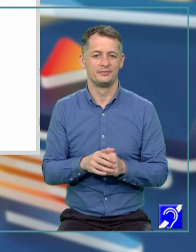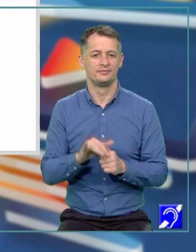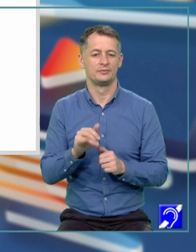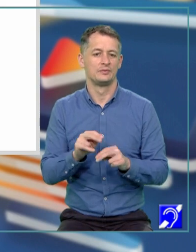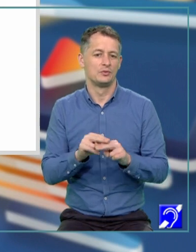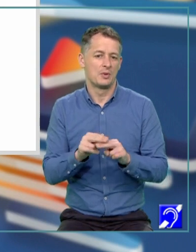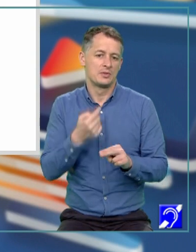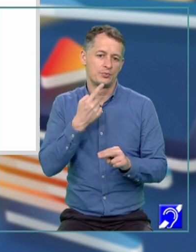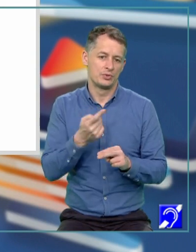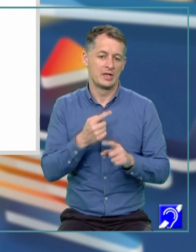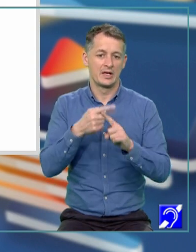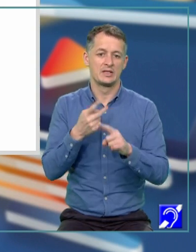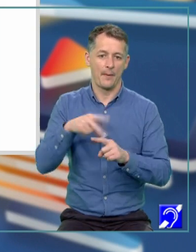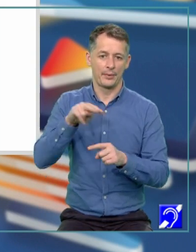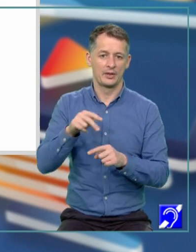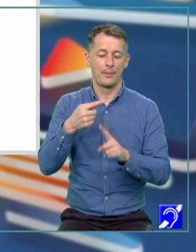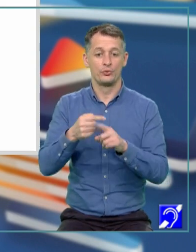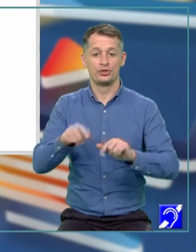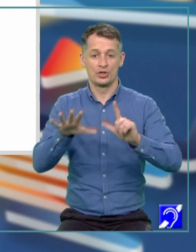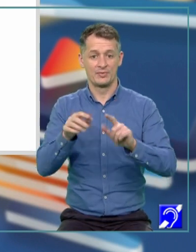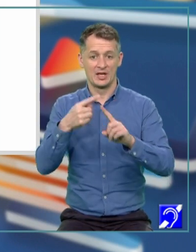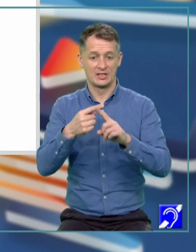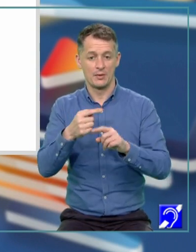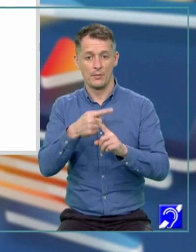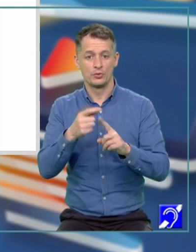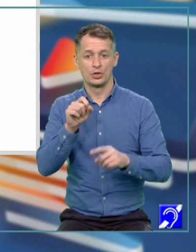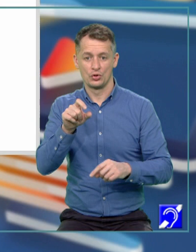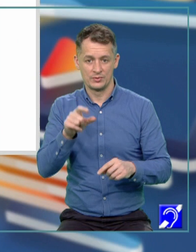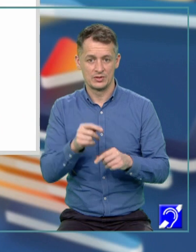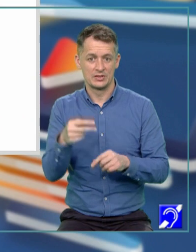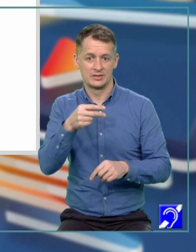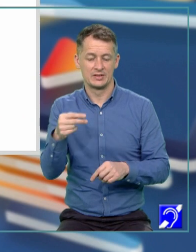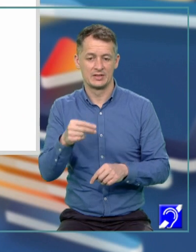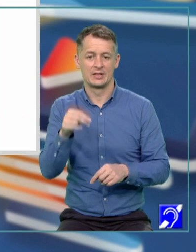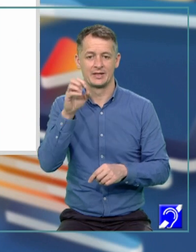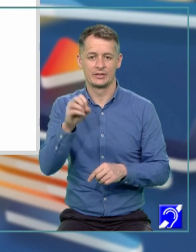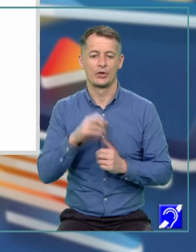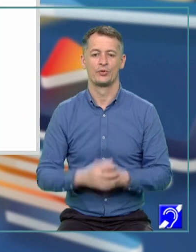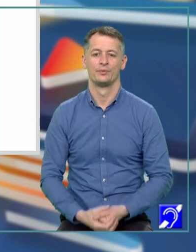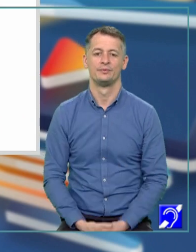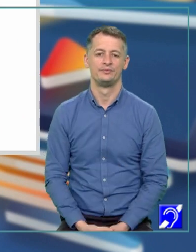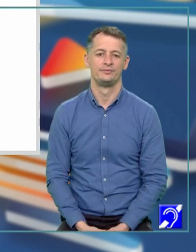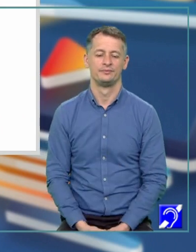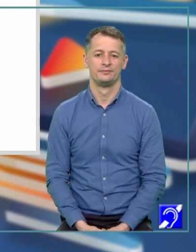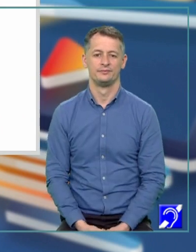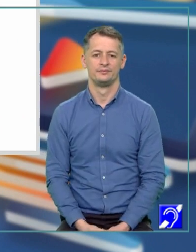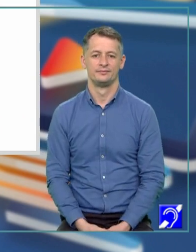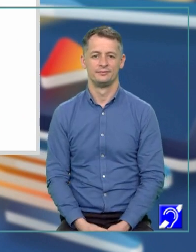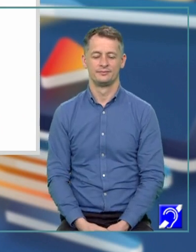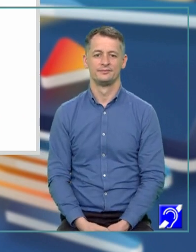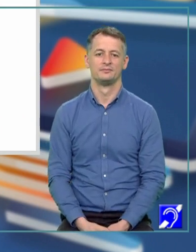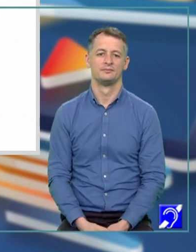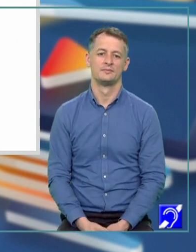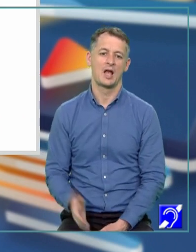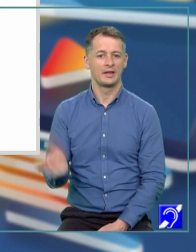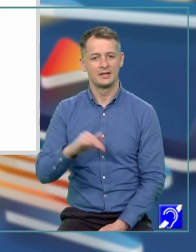spune că x pătrat plus 7x plus 12 este 0. Haideți să ne